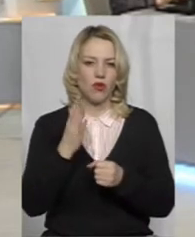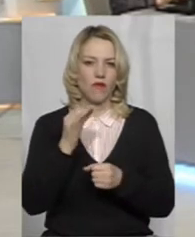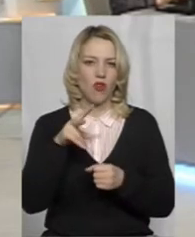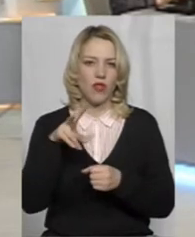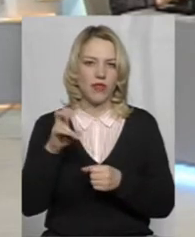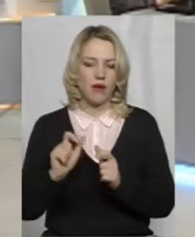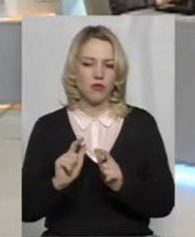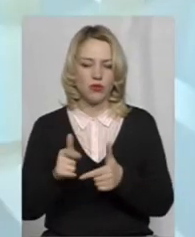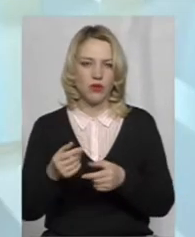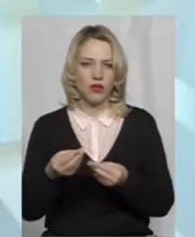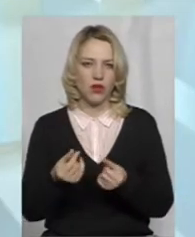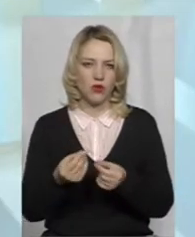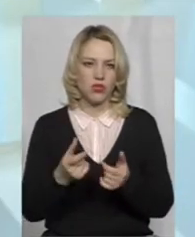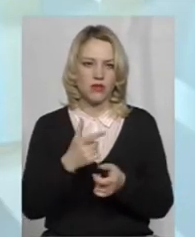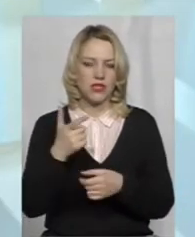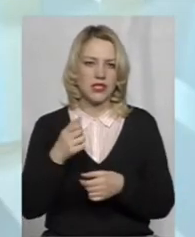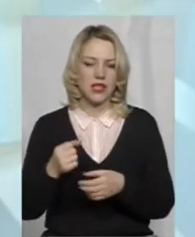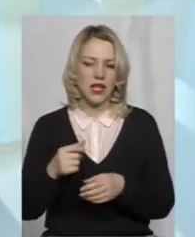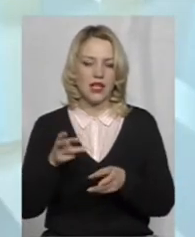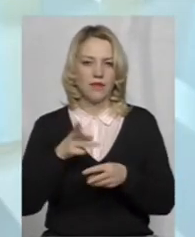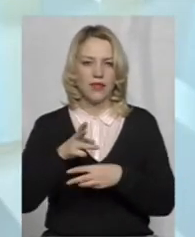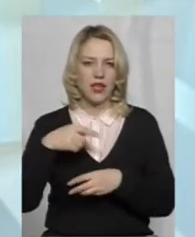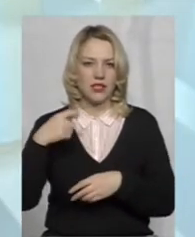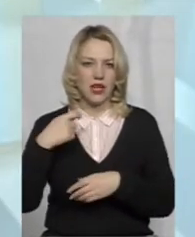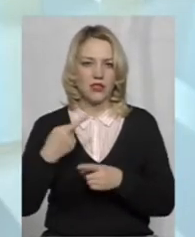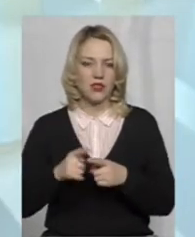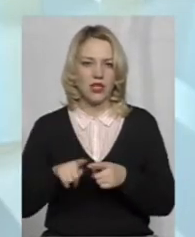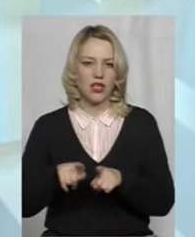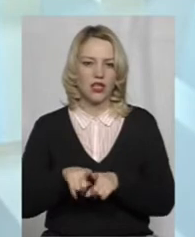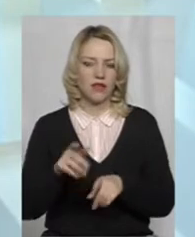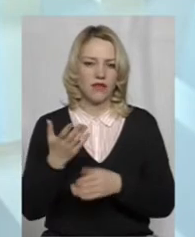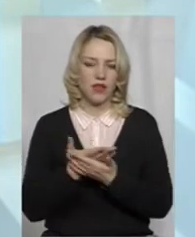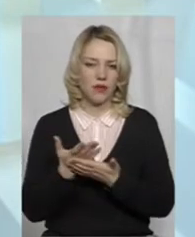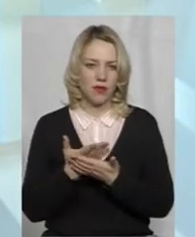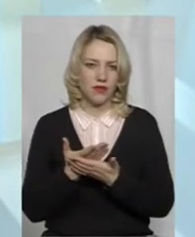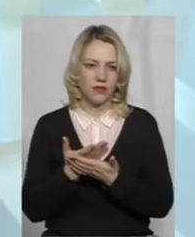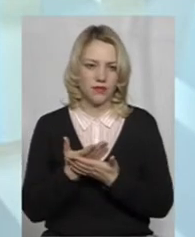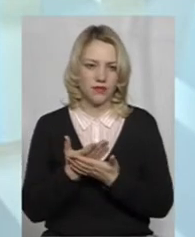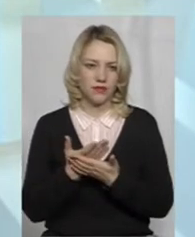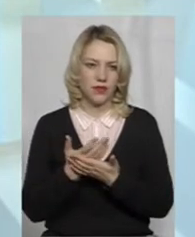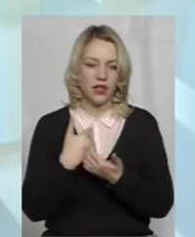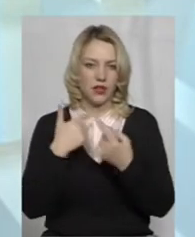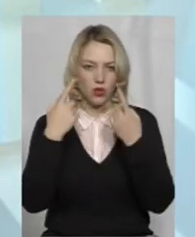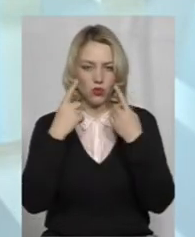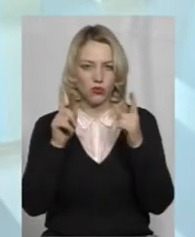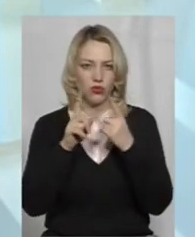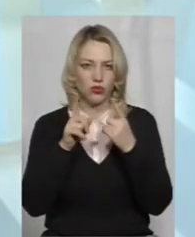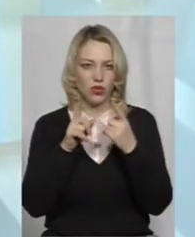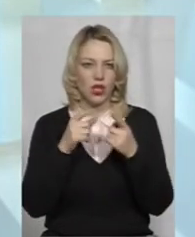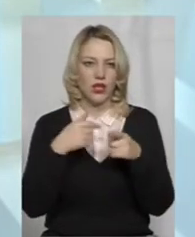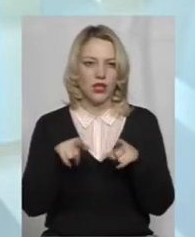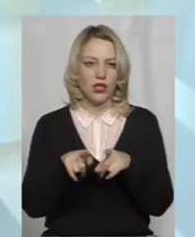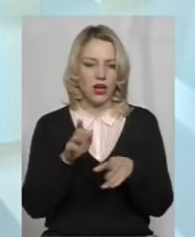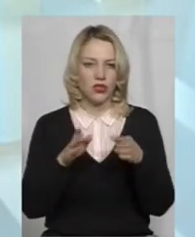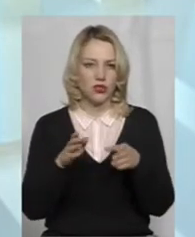поступлення коштів за трансляцію таких фільмів, за показ тих фільмів. Я думаю, що якщо